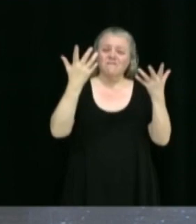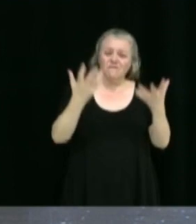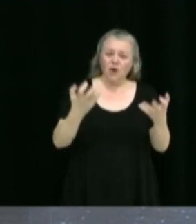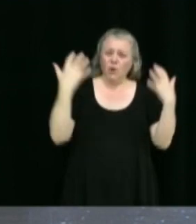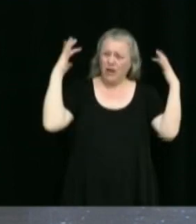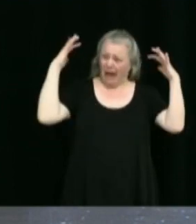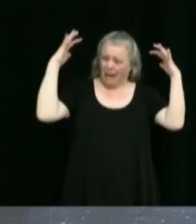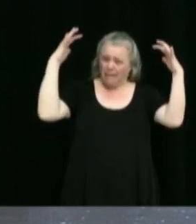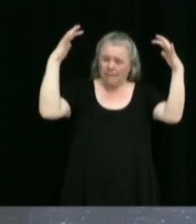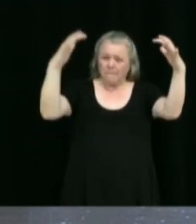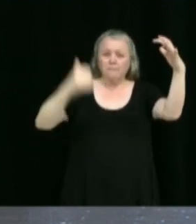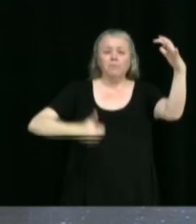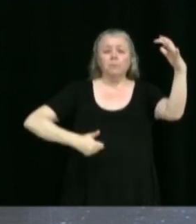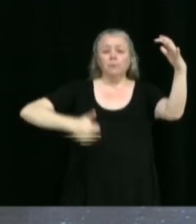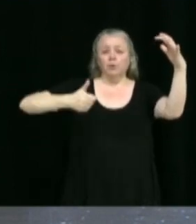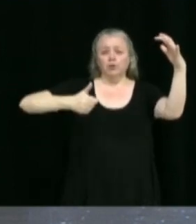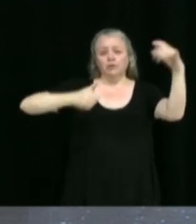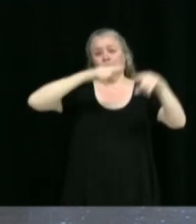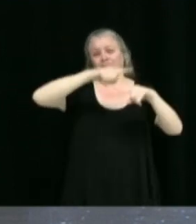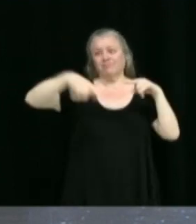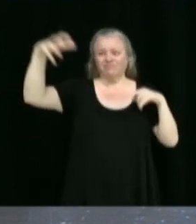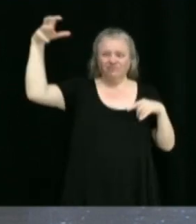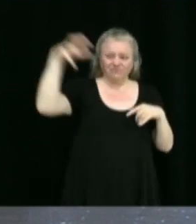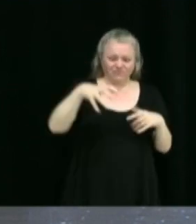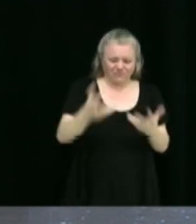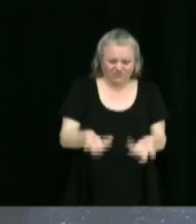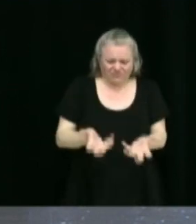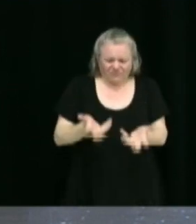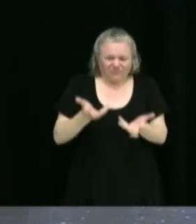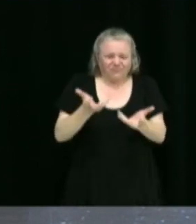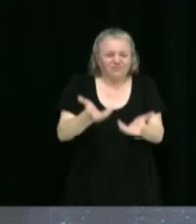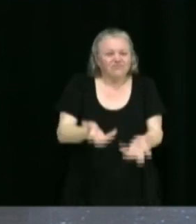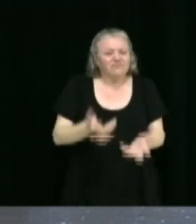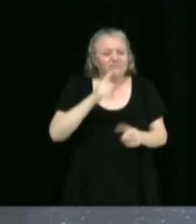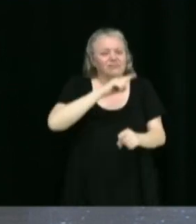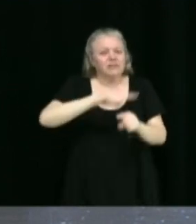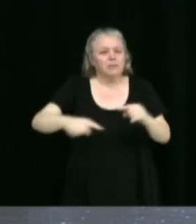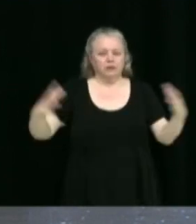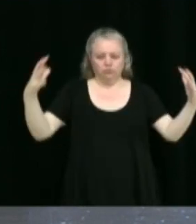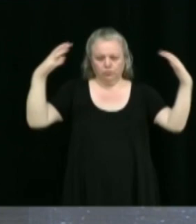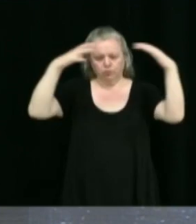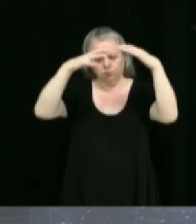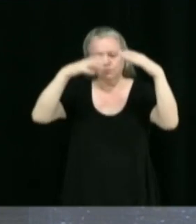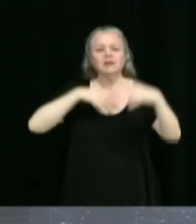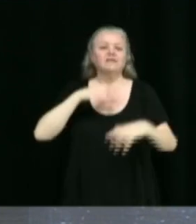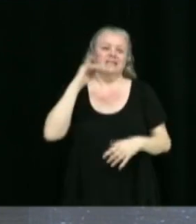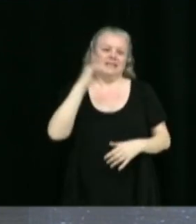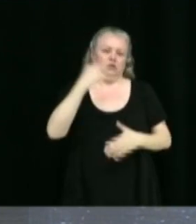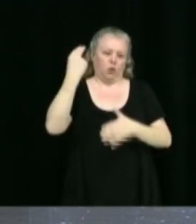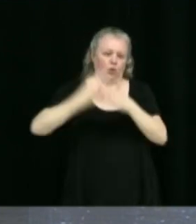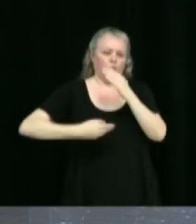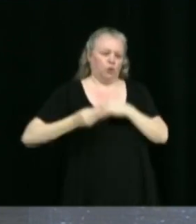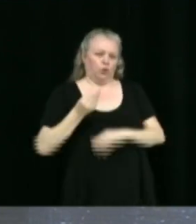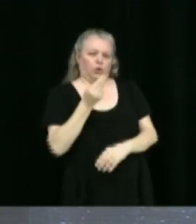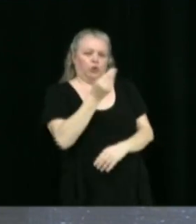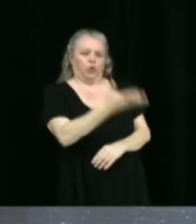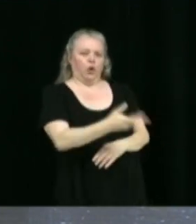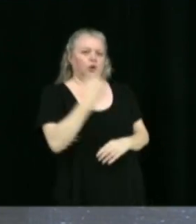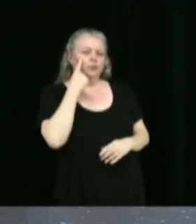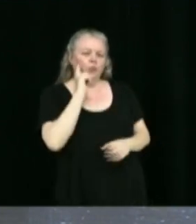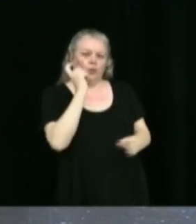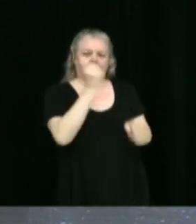Victorville, diminuer les îlots de chaleur, bien déjà, des contrats sont octroyés pour l'acquisition d'arbres qui verra à